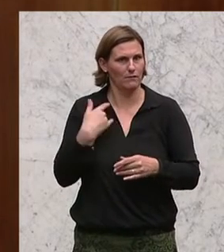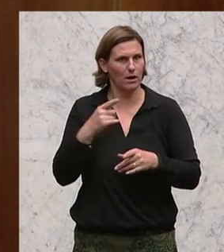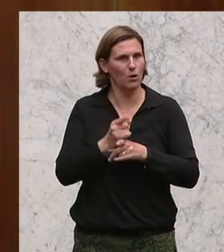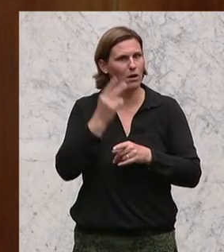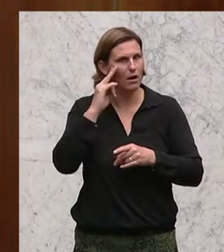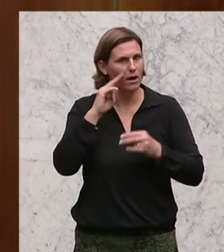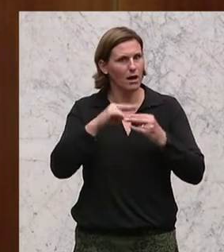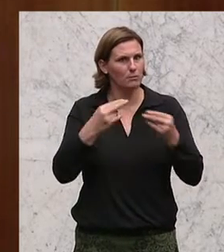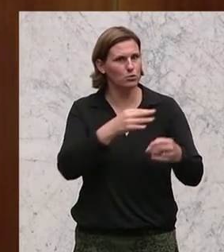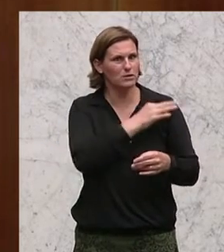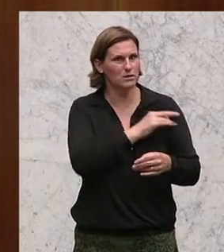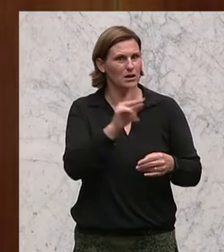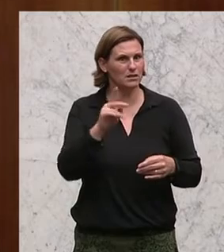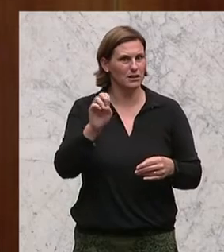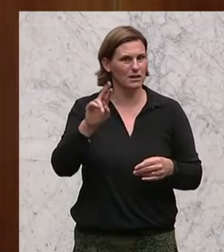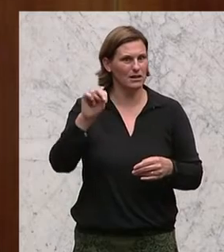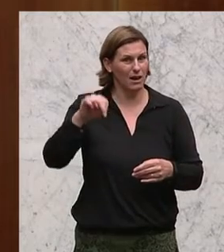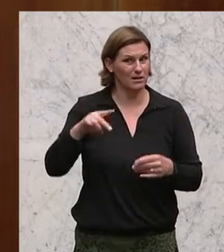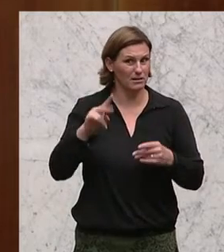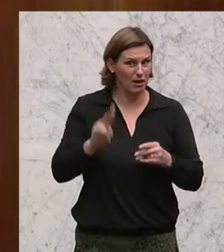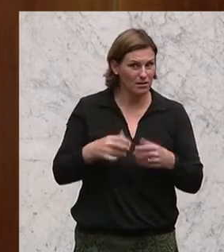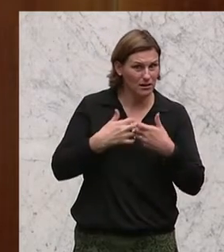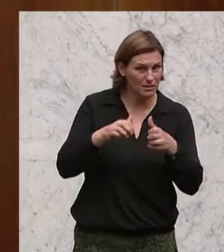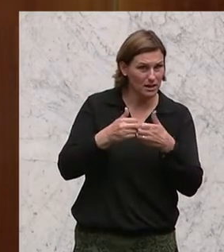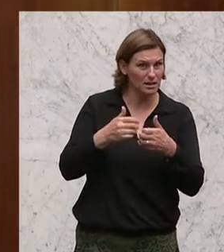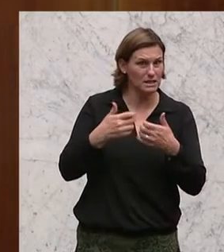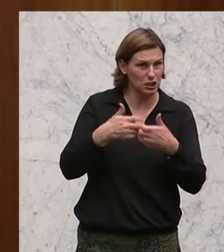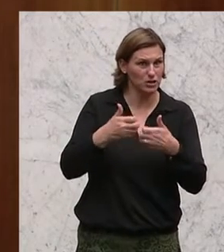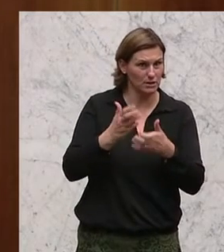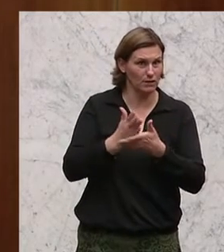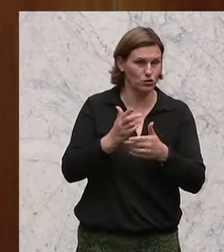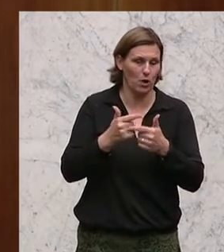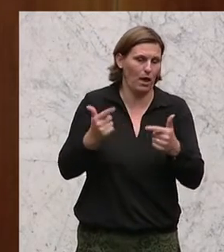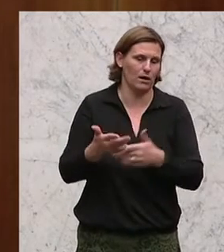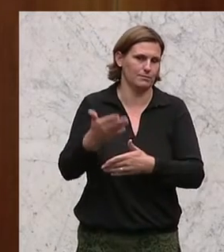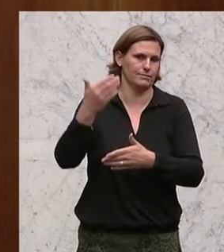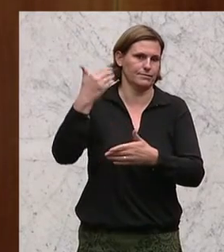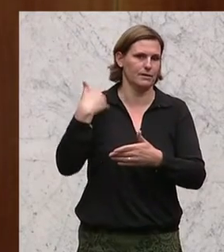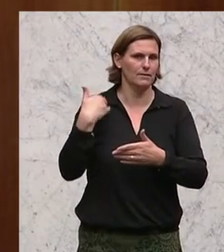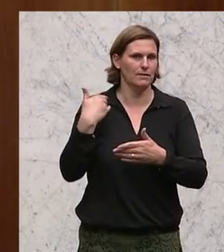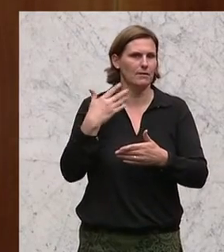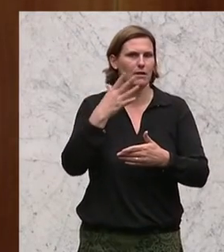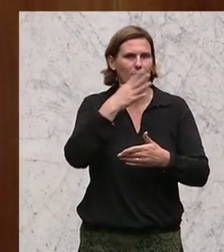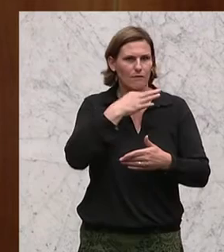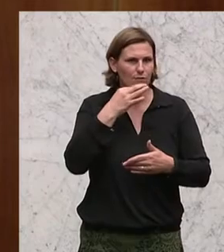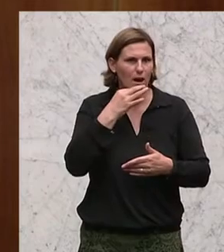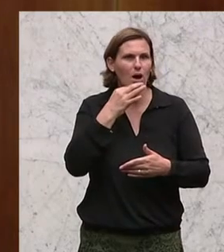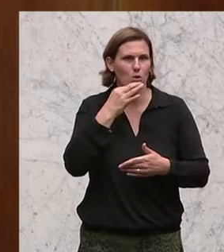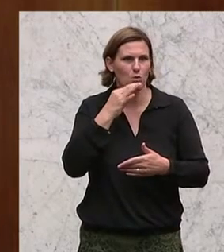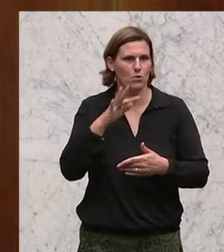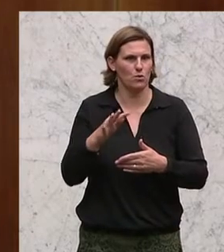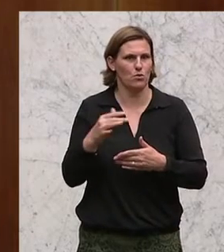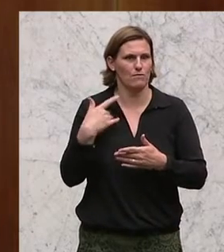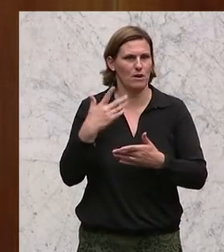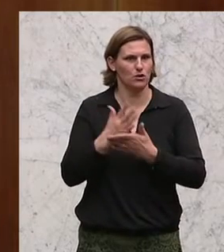Bundeskanzler Kern kann ich Ihnen nur erzählen, eine Geschichte, die länger zurückliegt. Ich habe die Frau des Herrn Bundeskanzler Kern, die Eveline Steigenberger Kern,